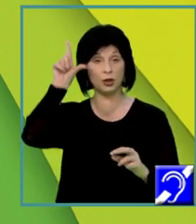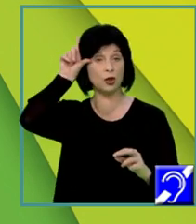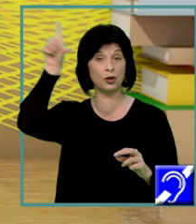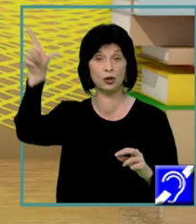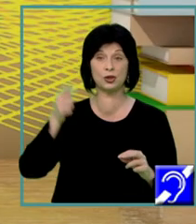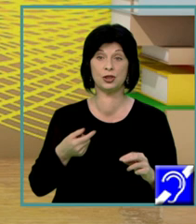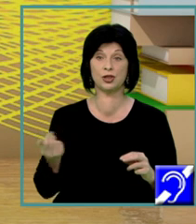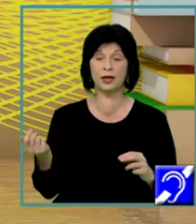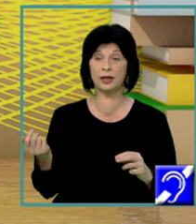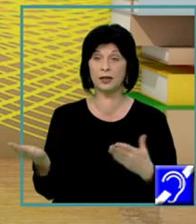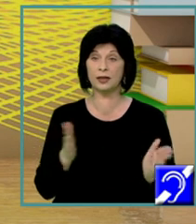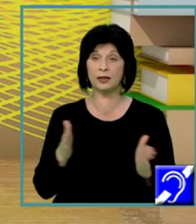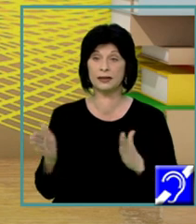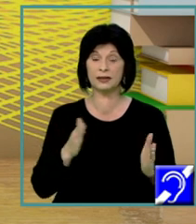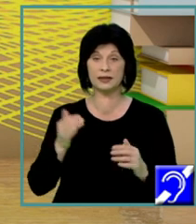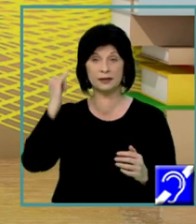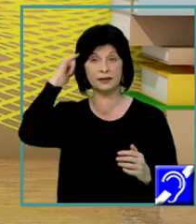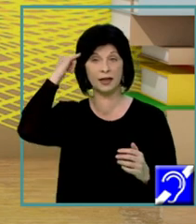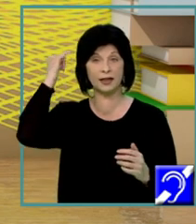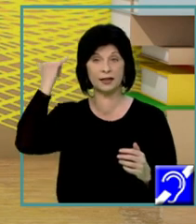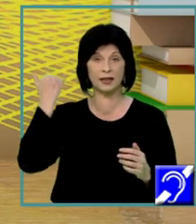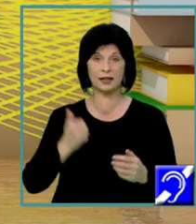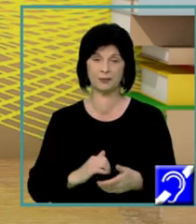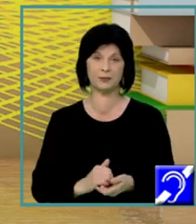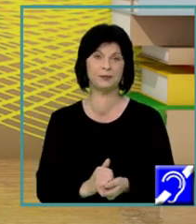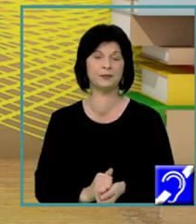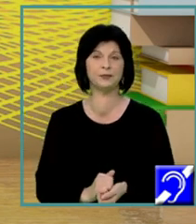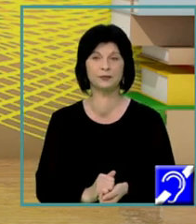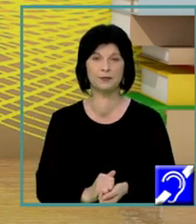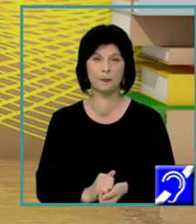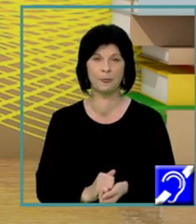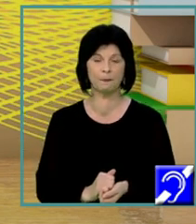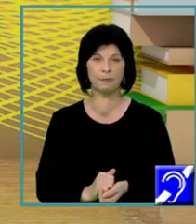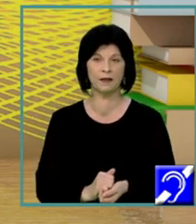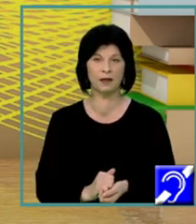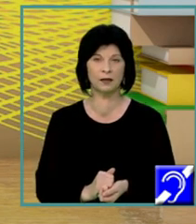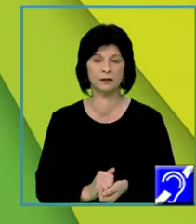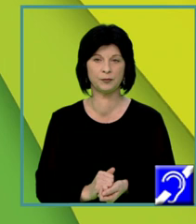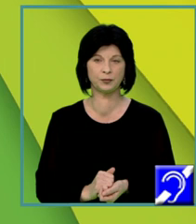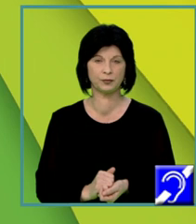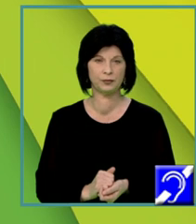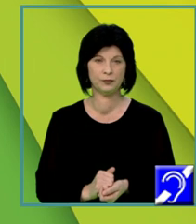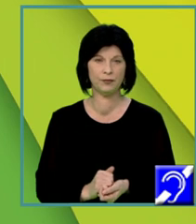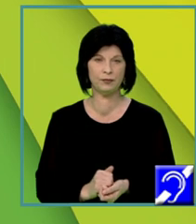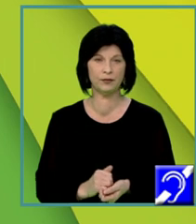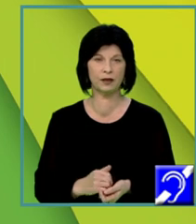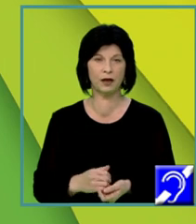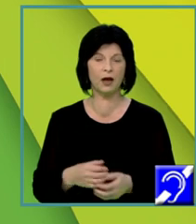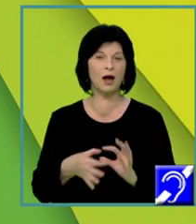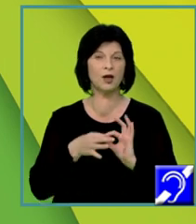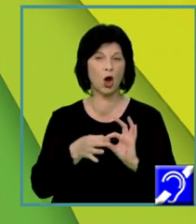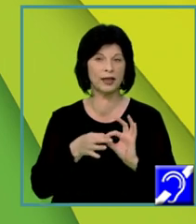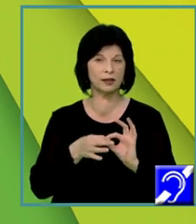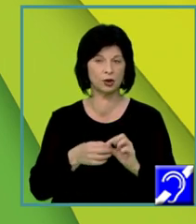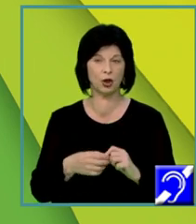frastici. O să trecem un pic în revistă. Câțiva dintre ei, în general, ei funcționează în